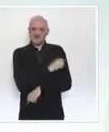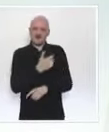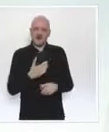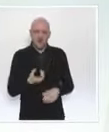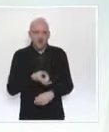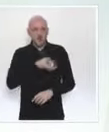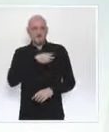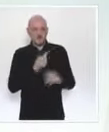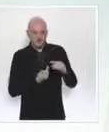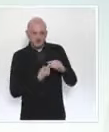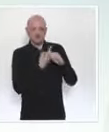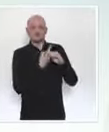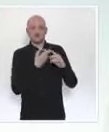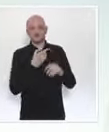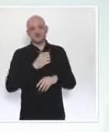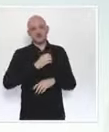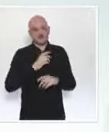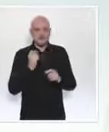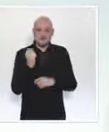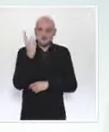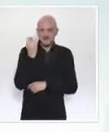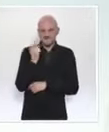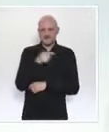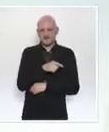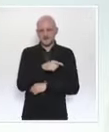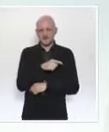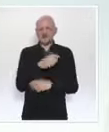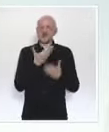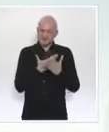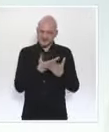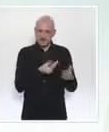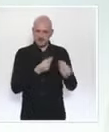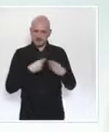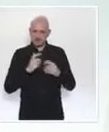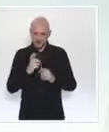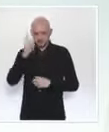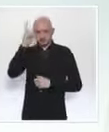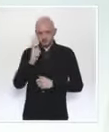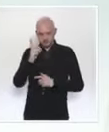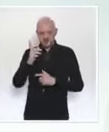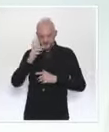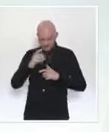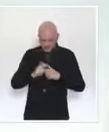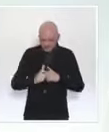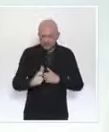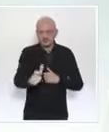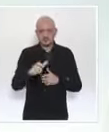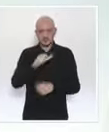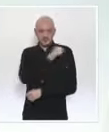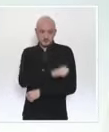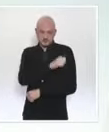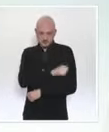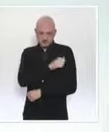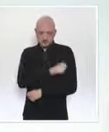rapides, ce qui nous permettra d'entamer la campagne de vaccination environ un an après l